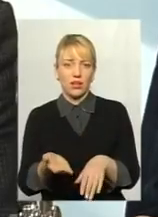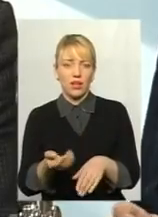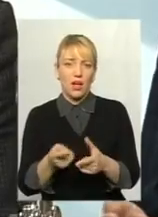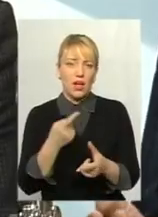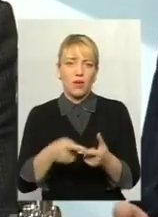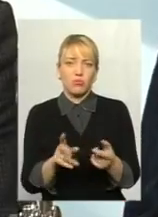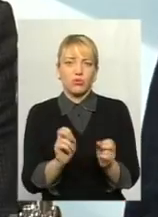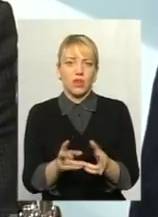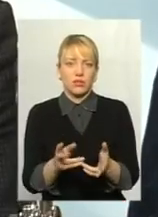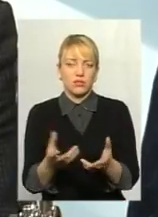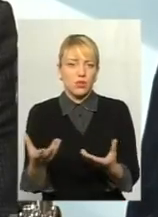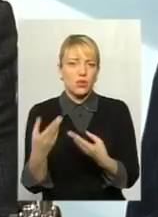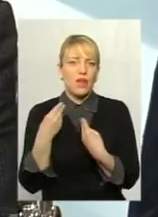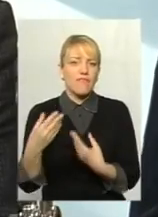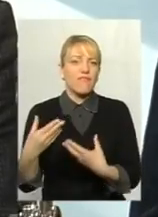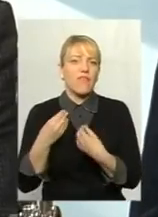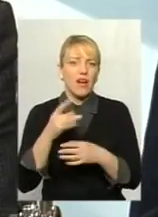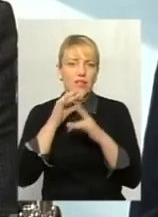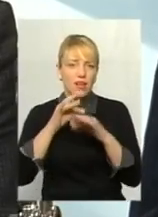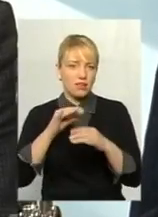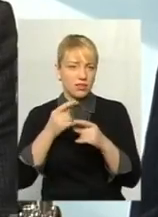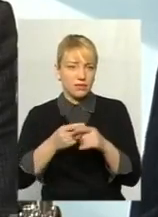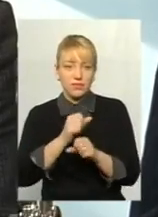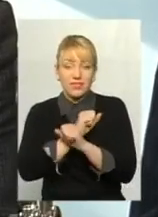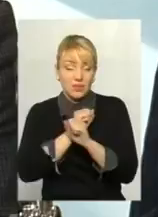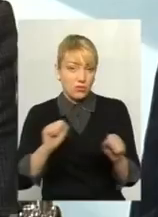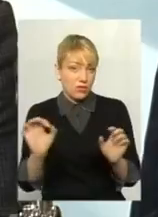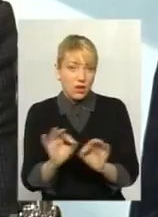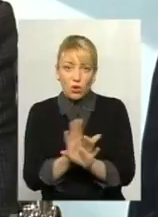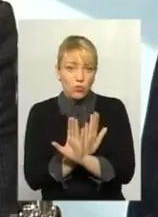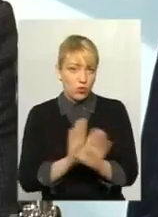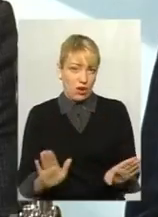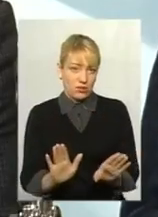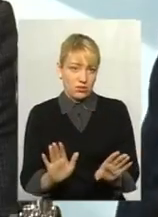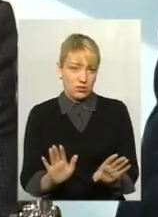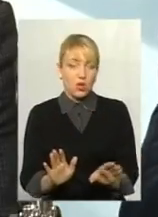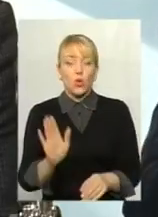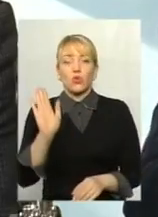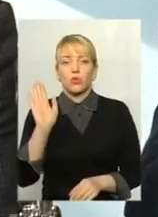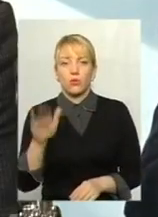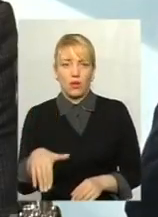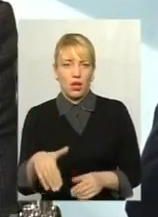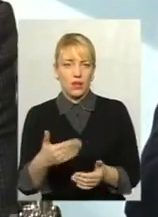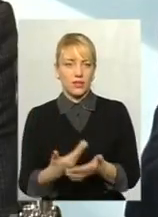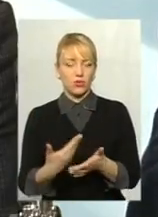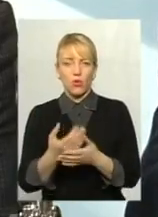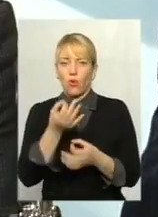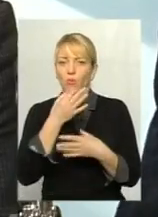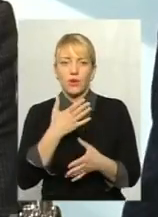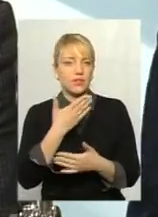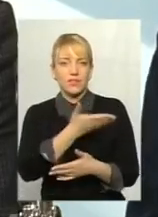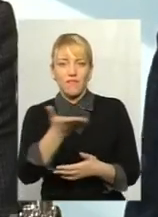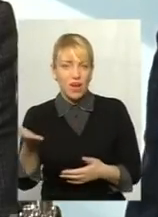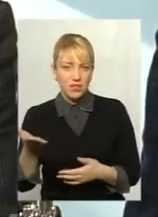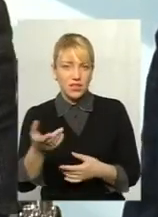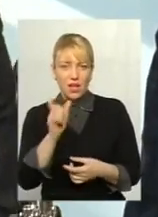або навівання якесь табдайше. Ні в якому разі, ні в якому разі. Ну, хай любий із вас сьогодні